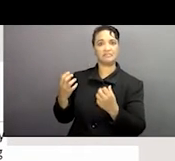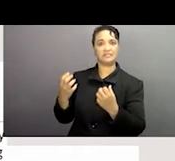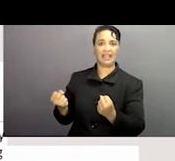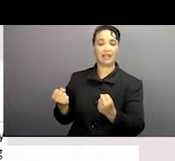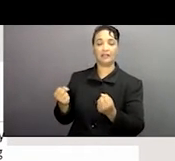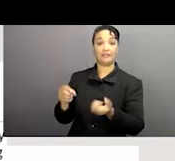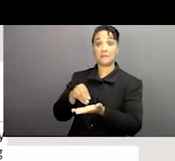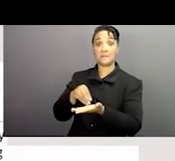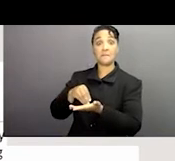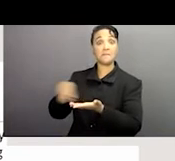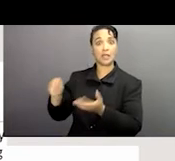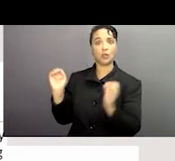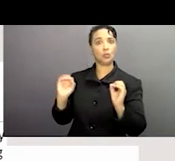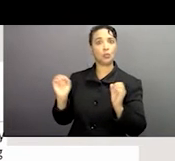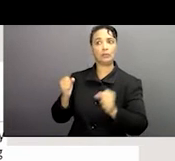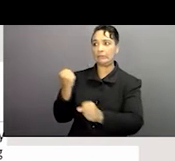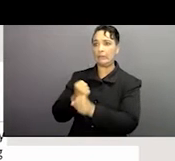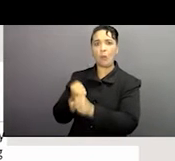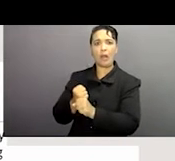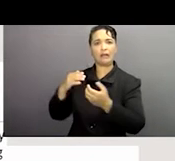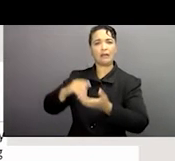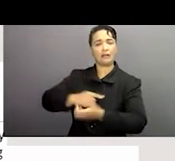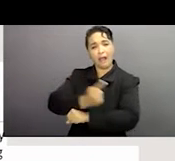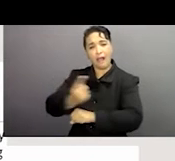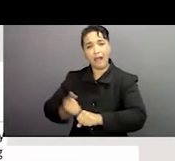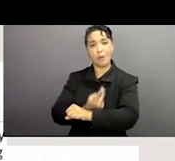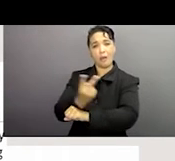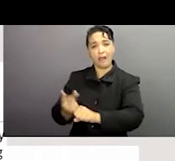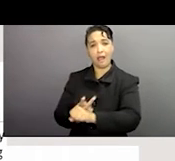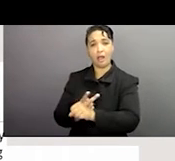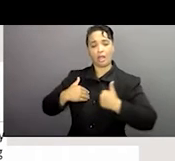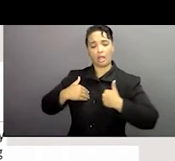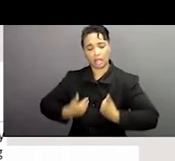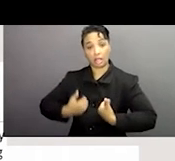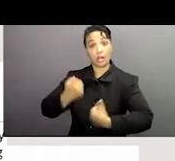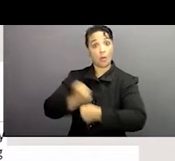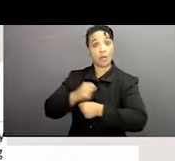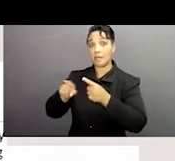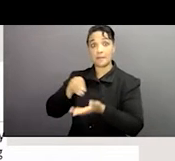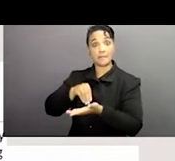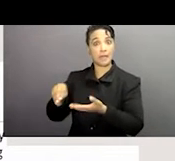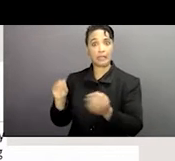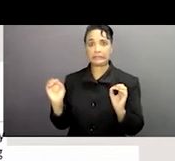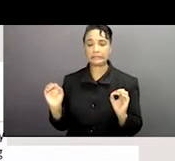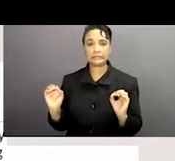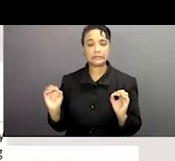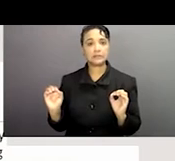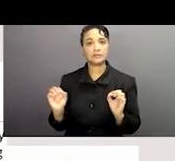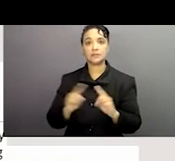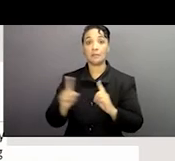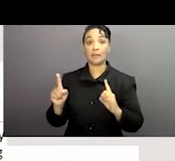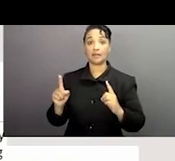conditions d'abus telles que les salaires pour de longues heures de travail